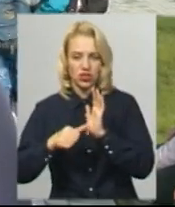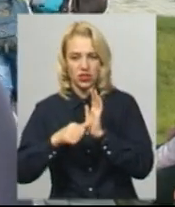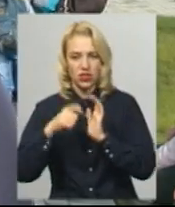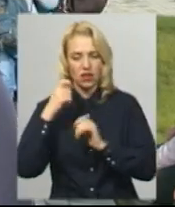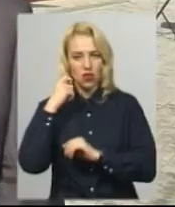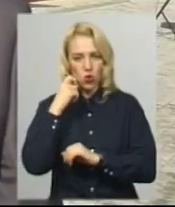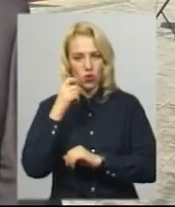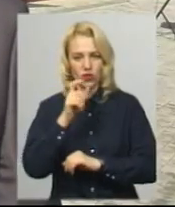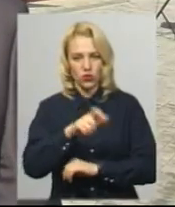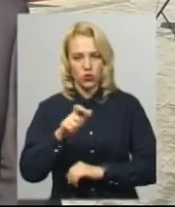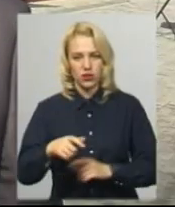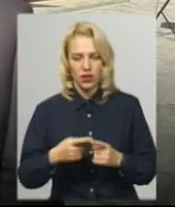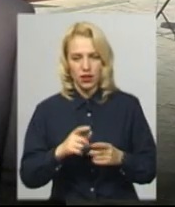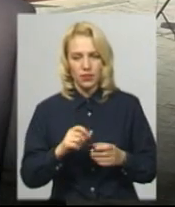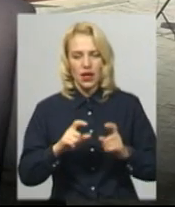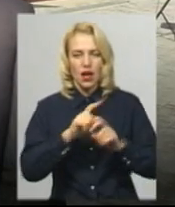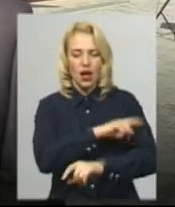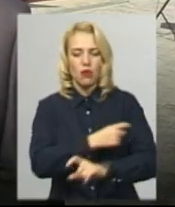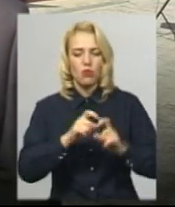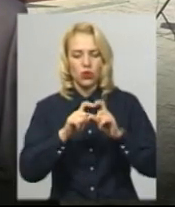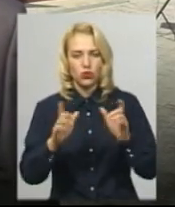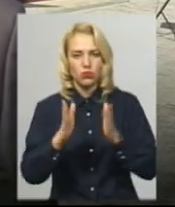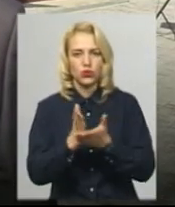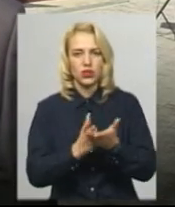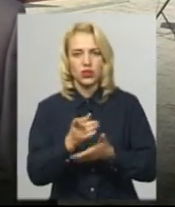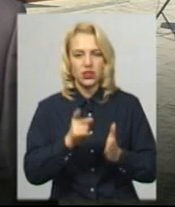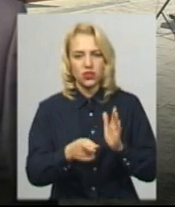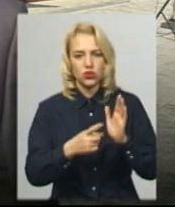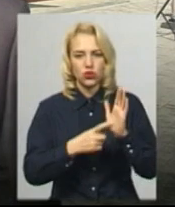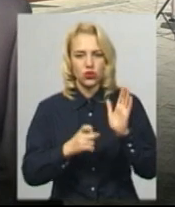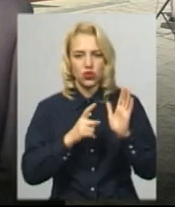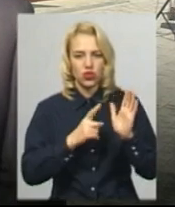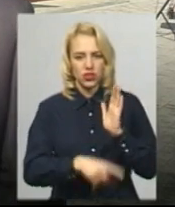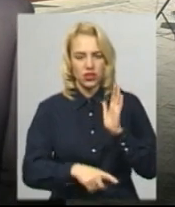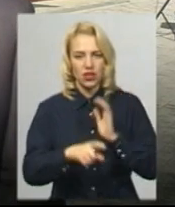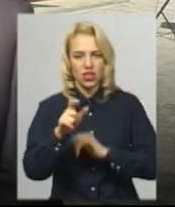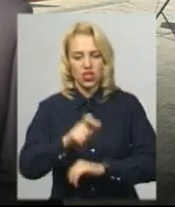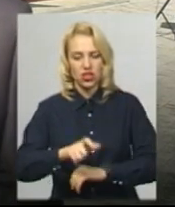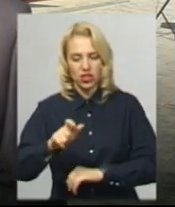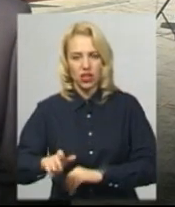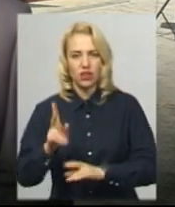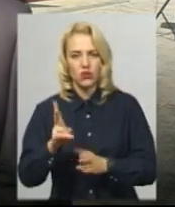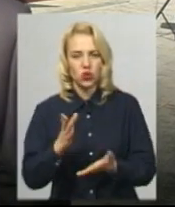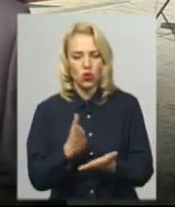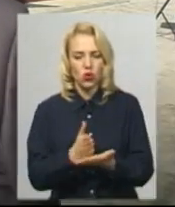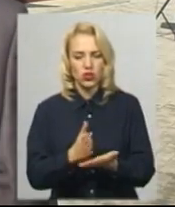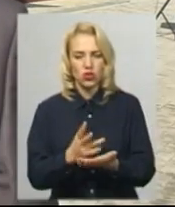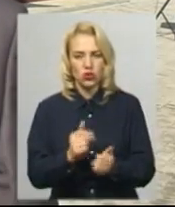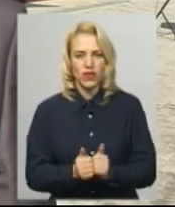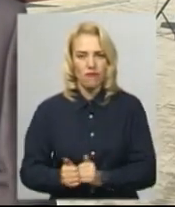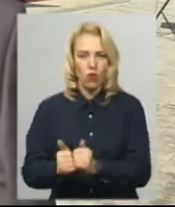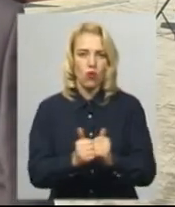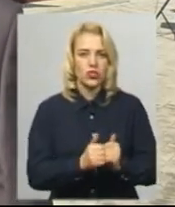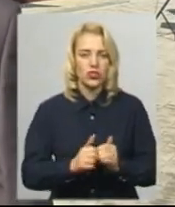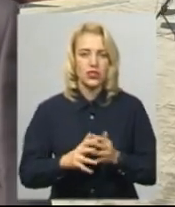вікова категорія. Амбулаторія буде обслуговувати 1860 жителів, які розташовані в навколишніх